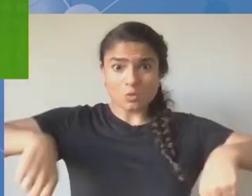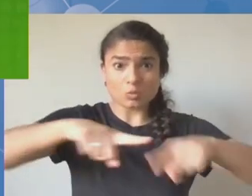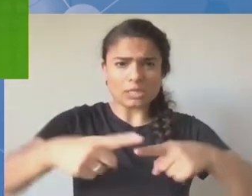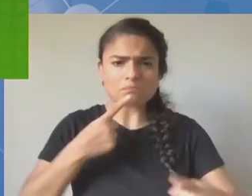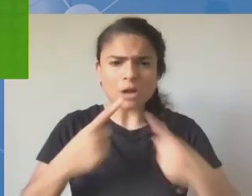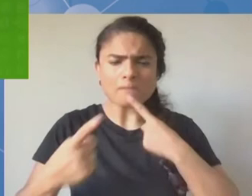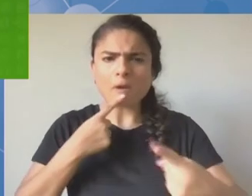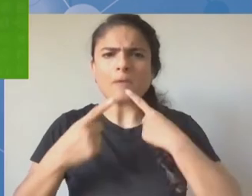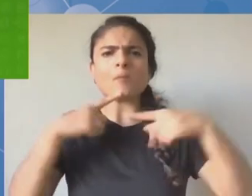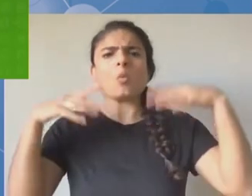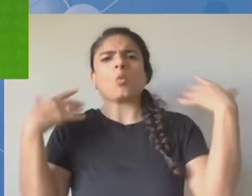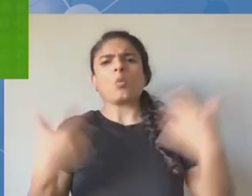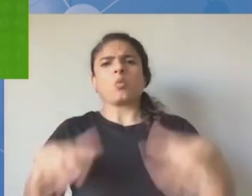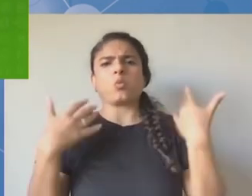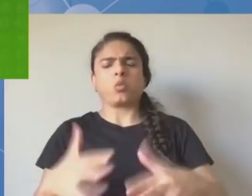Niestety nie słyszymy Cię, Paul.